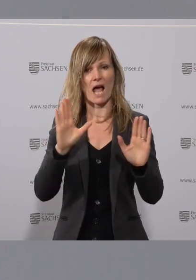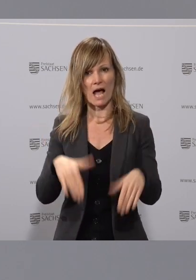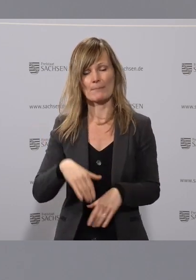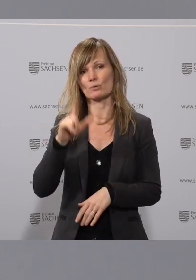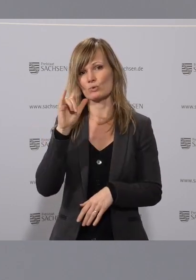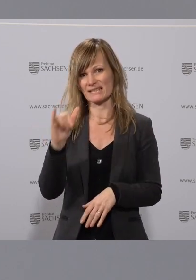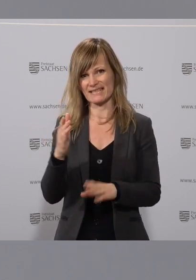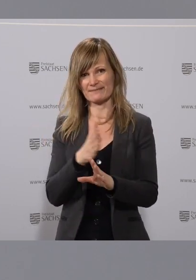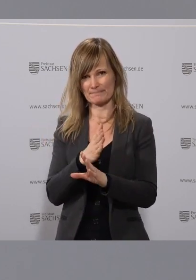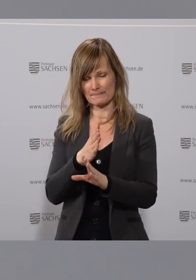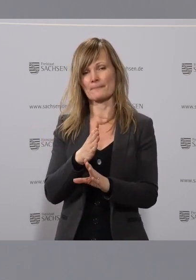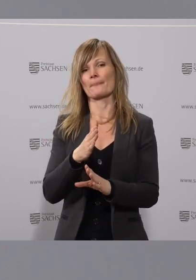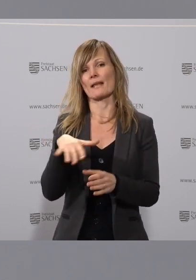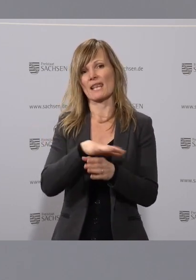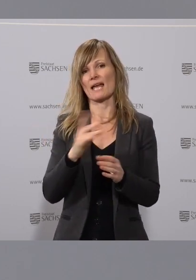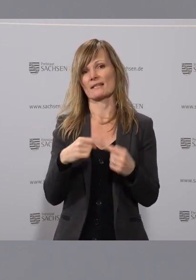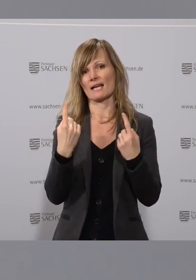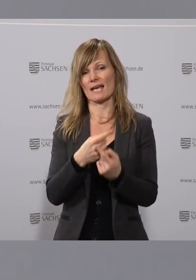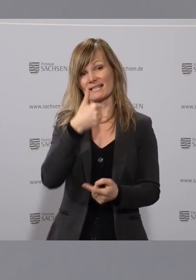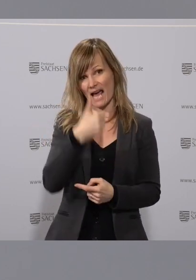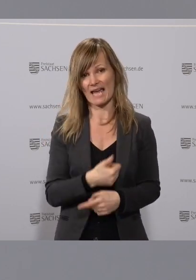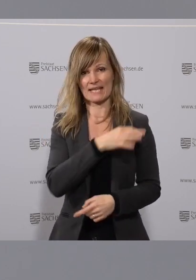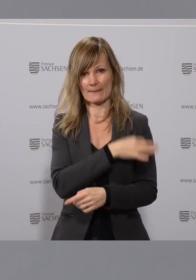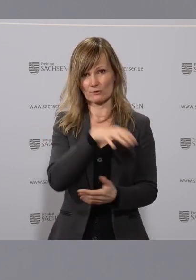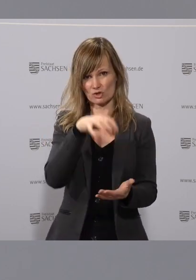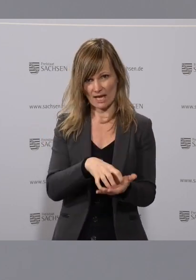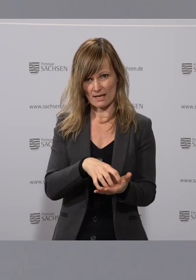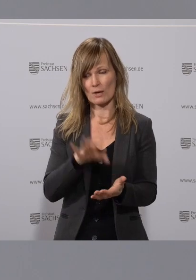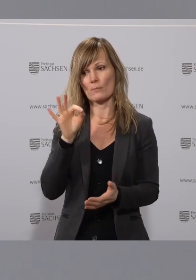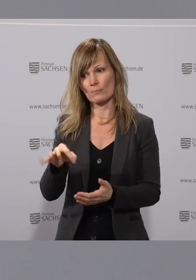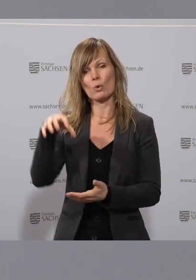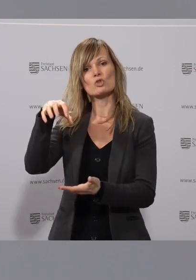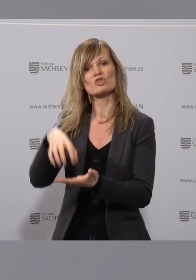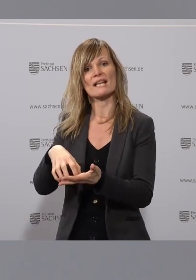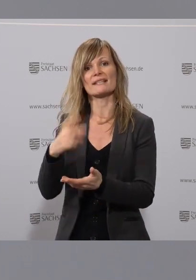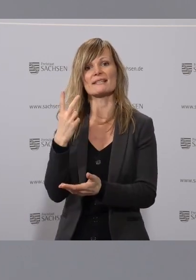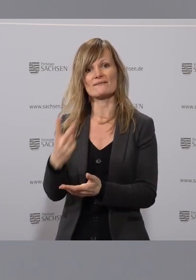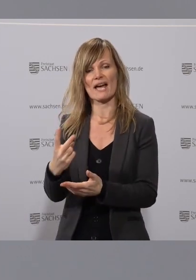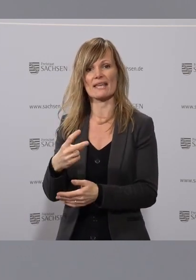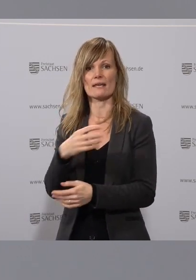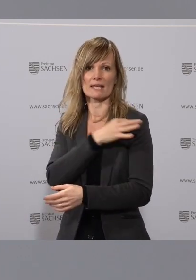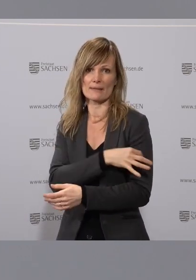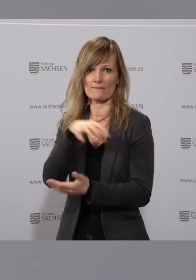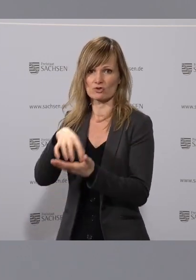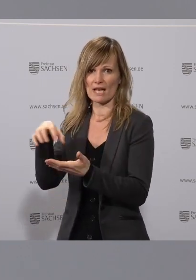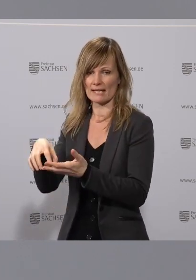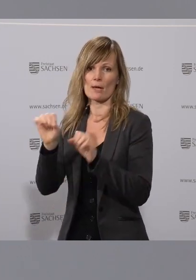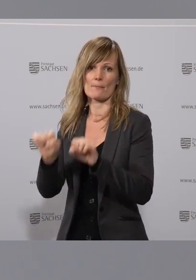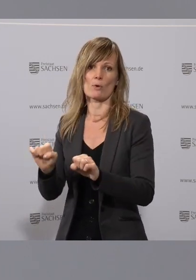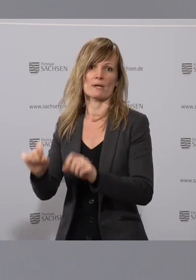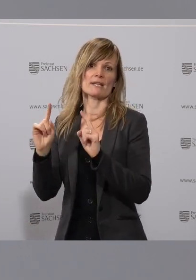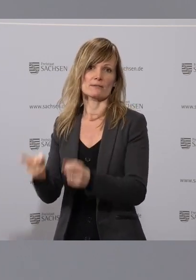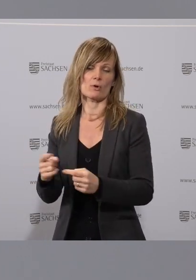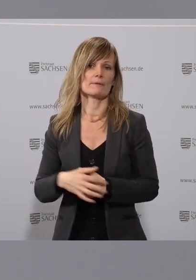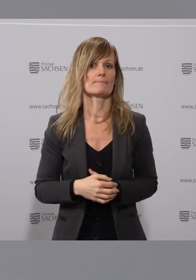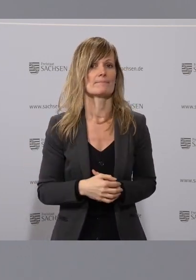pro Landkreis eine Impfstelle und pro kreisfreie Stadt zwei Impfstellen möglich bleiben sollen. Und wichtig ist, dass wir das